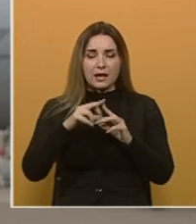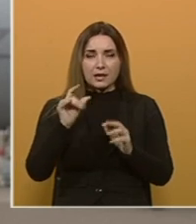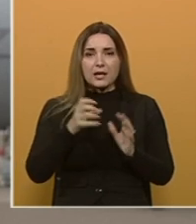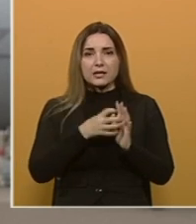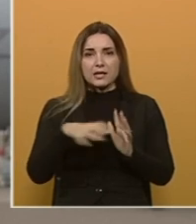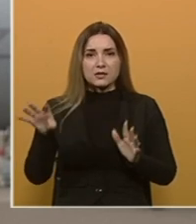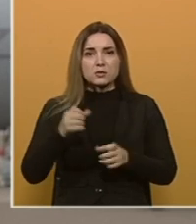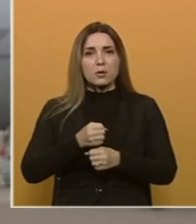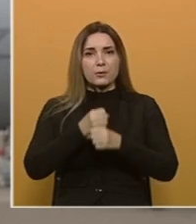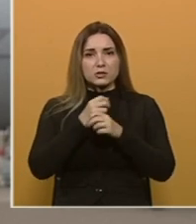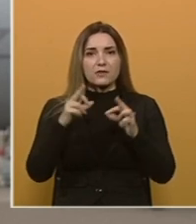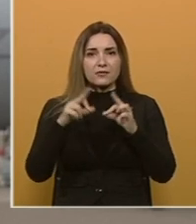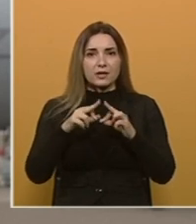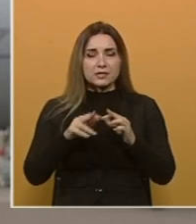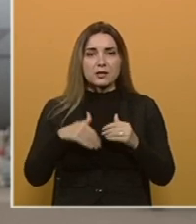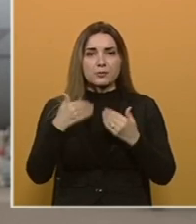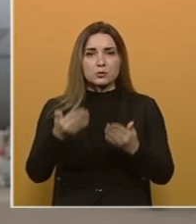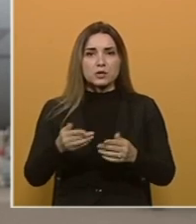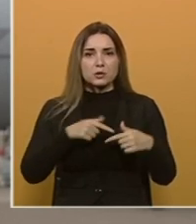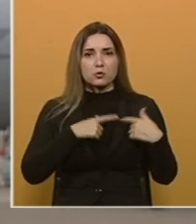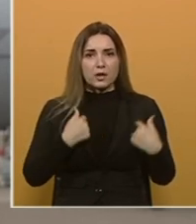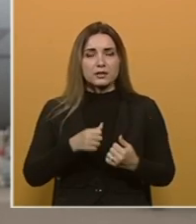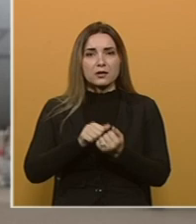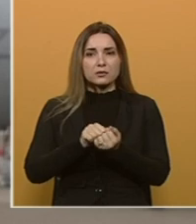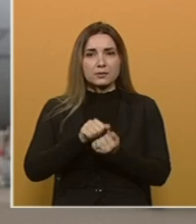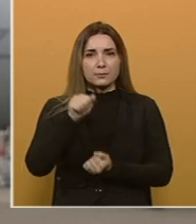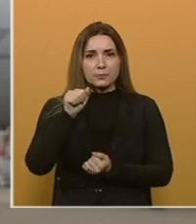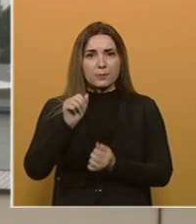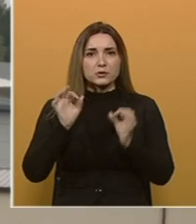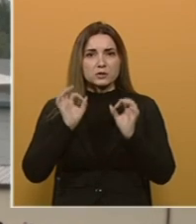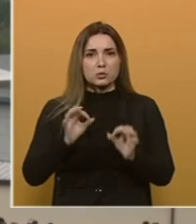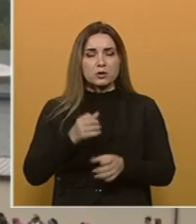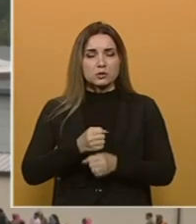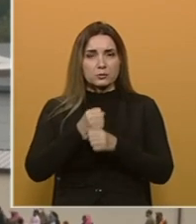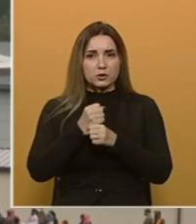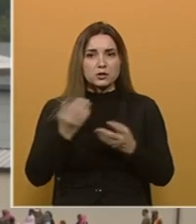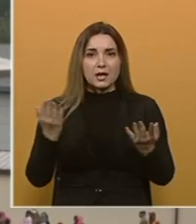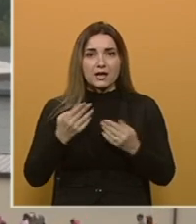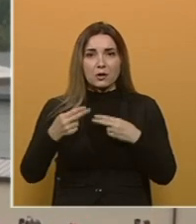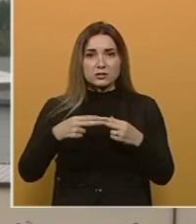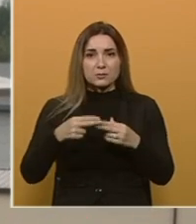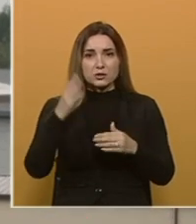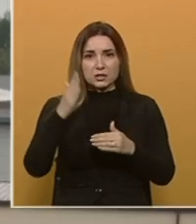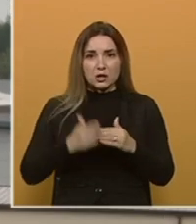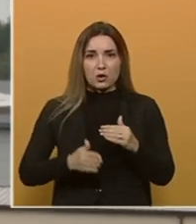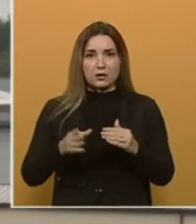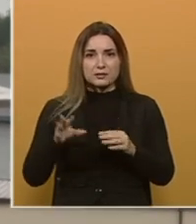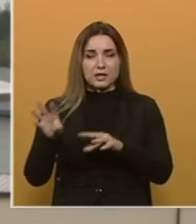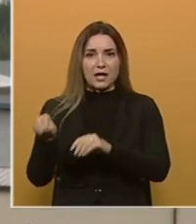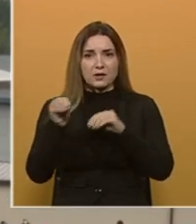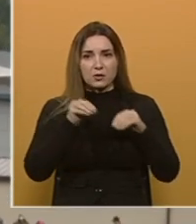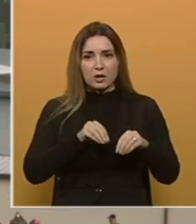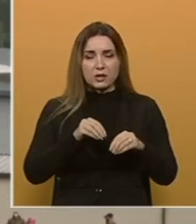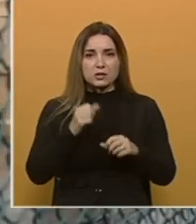podržavati Afganistanice i pružati humanitarnu, diplomatsku i sigurnosnu podršku. Kako se bliže i krajnji rok za evakuaciju,